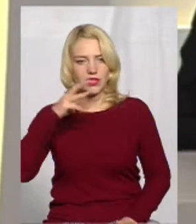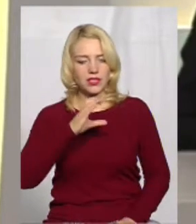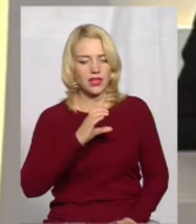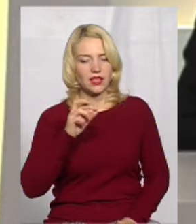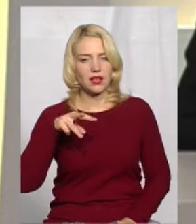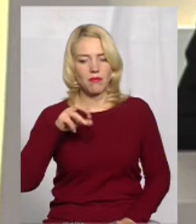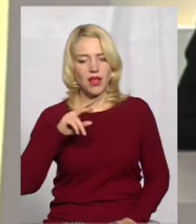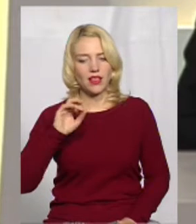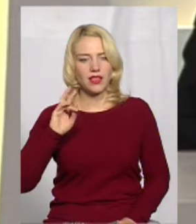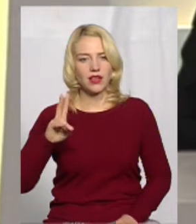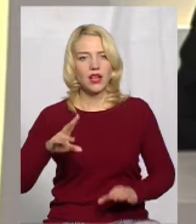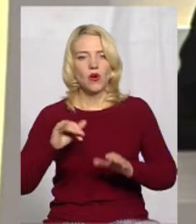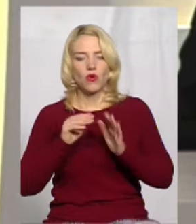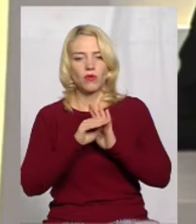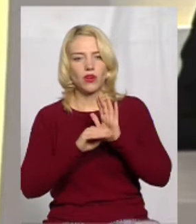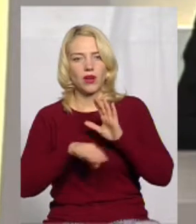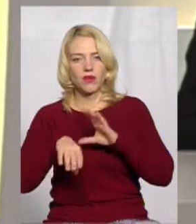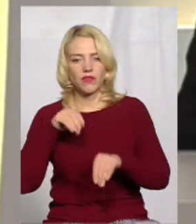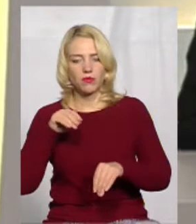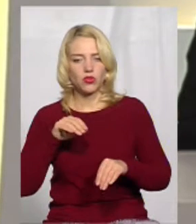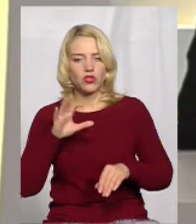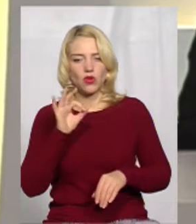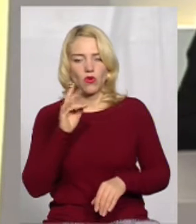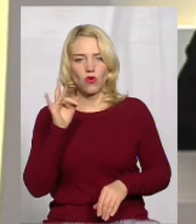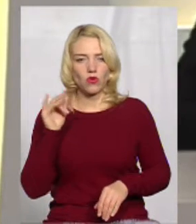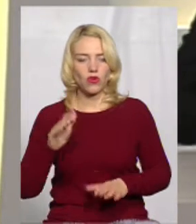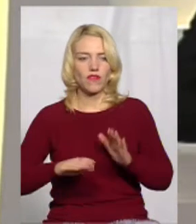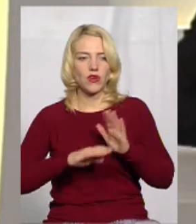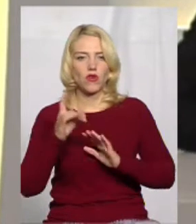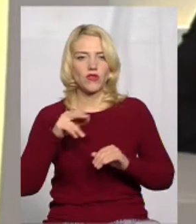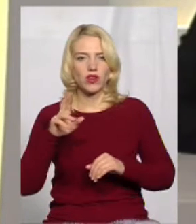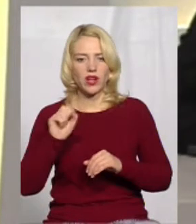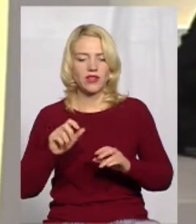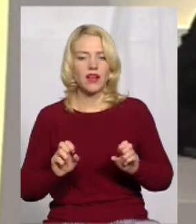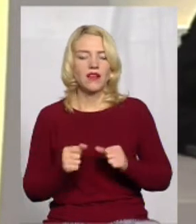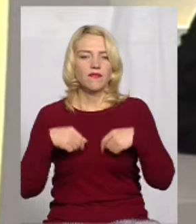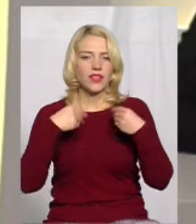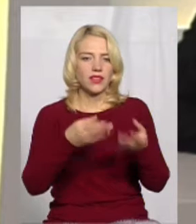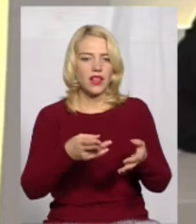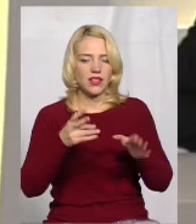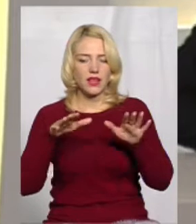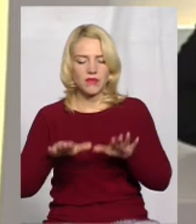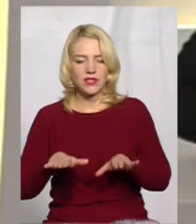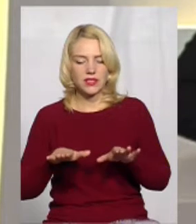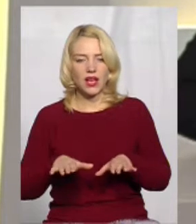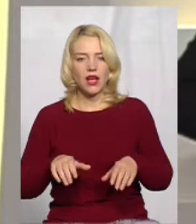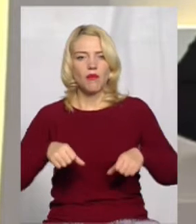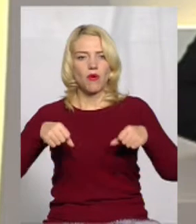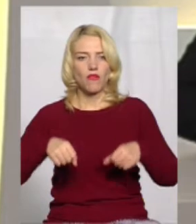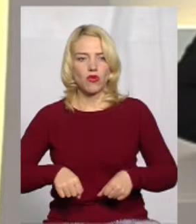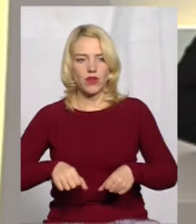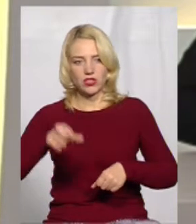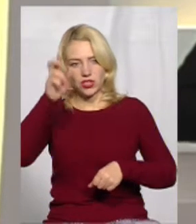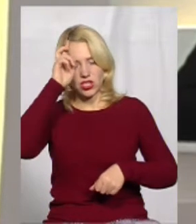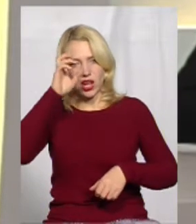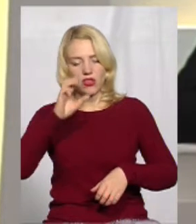Мельник у програмі «Виборчий округ» розповів, що Верховна Рада віддала на місця повноваження державного архітектурного